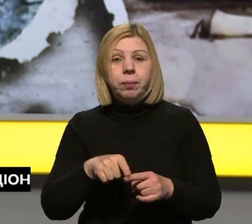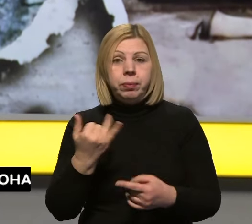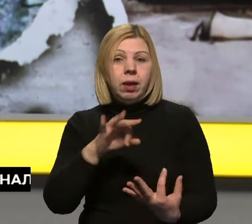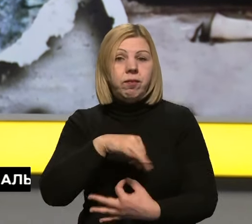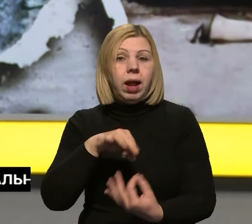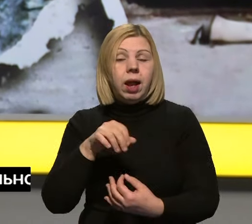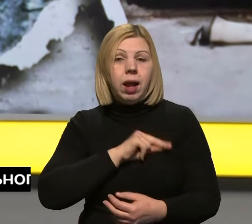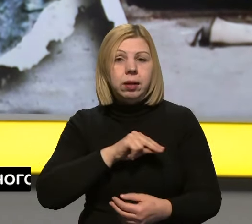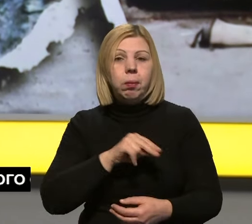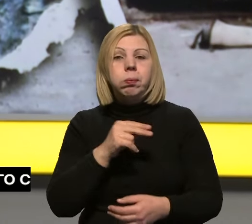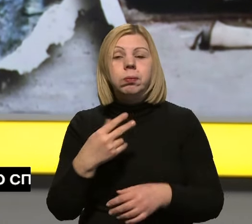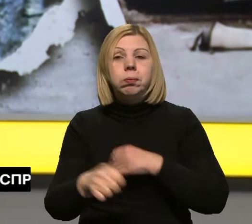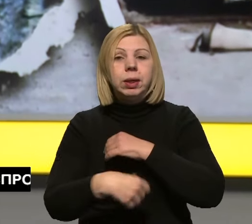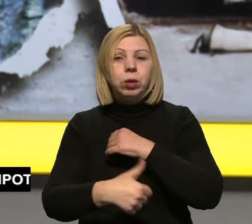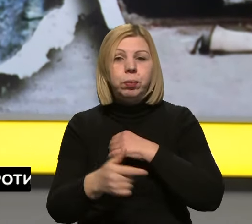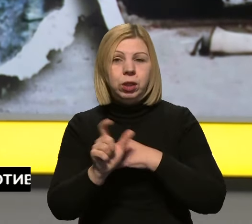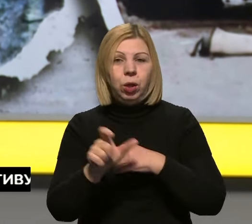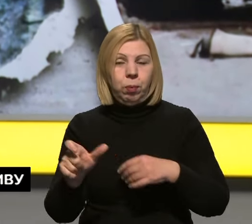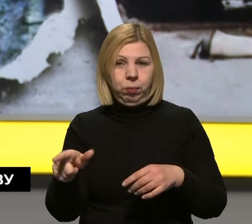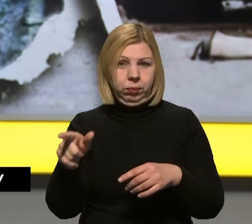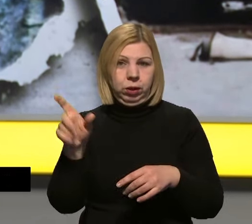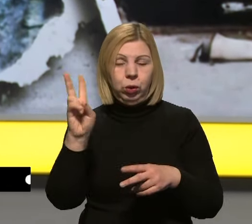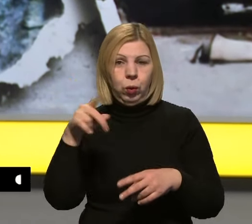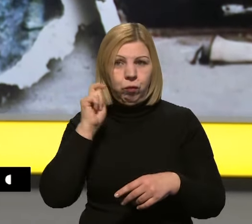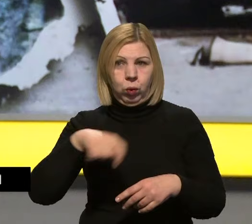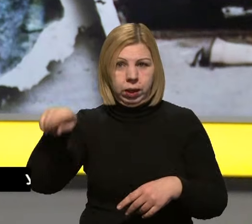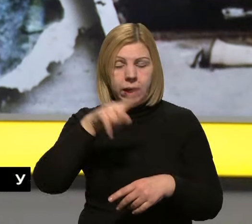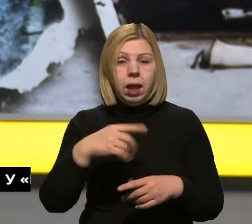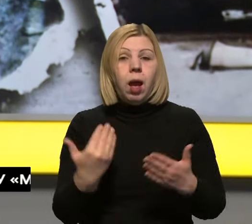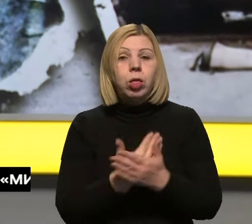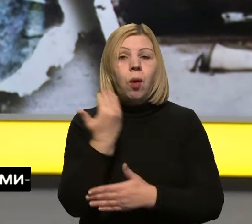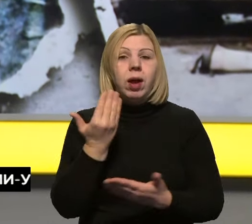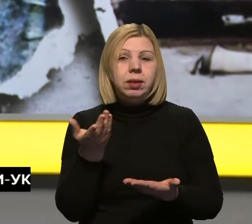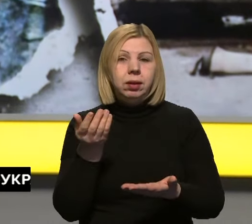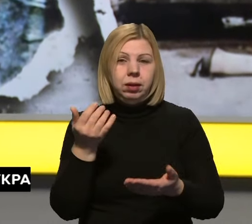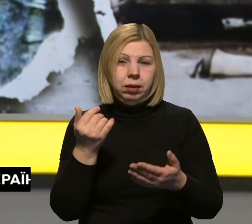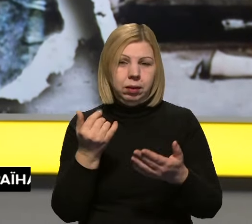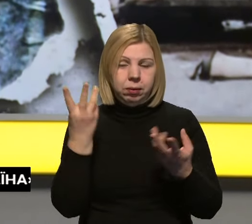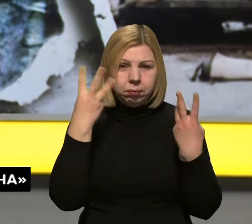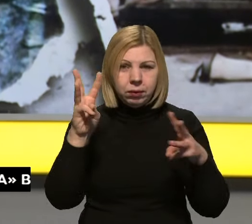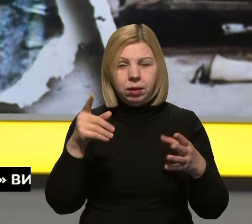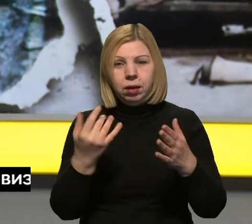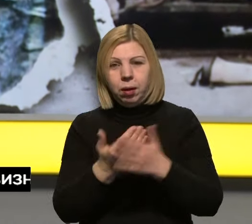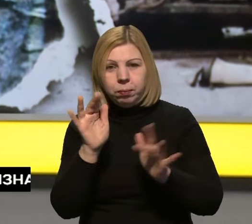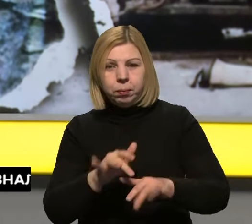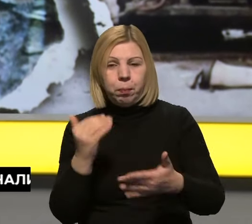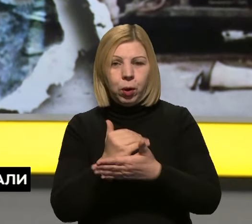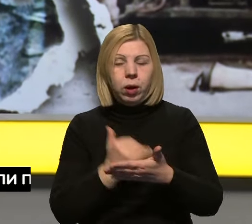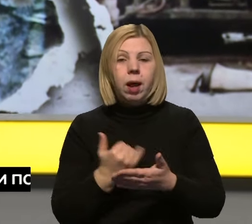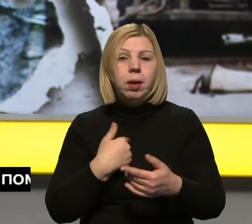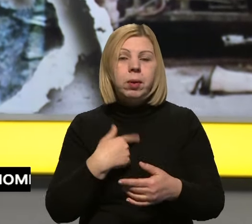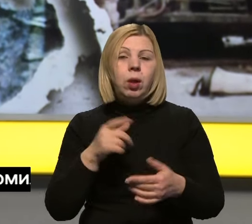пропонуватимуть безробітним людям у кожному регіоні України. Більше про інновації в системі рекрутингу Міноборони дізнаємося від уповноваженого